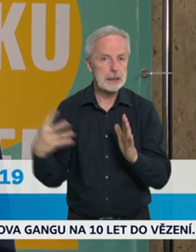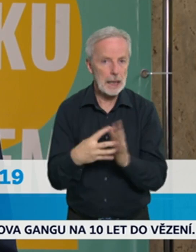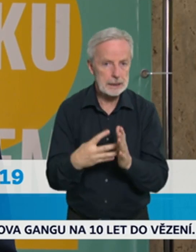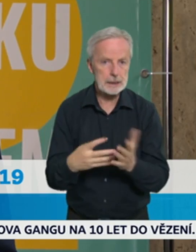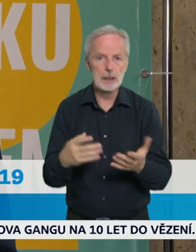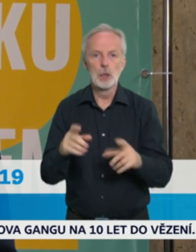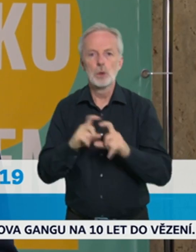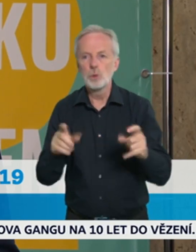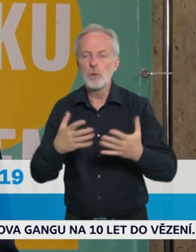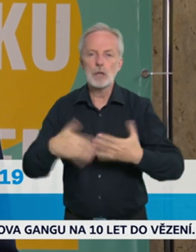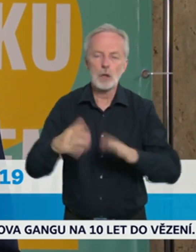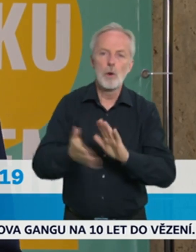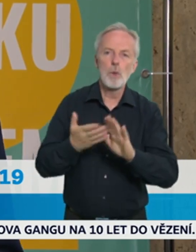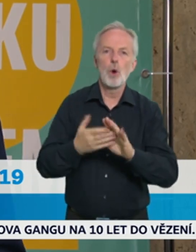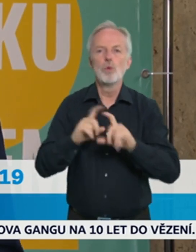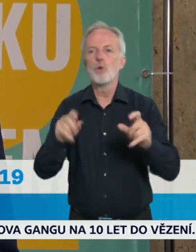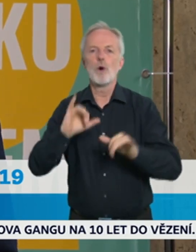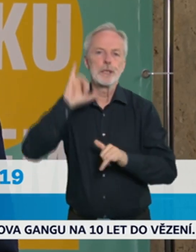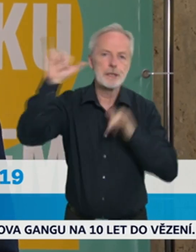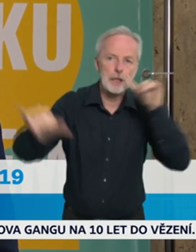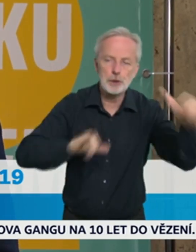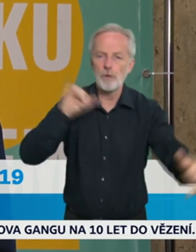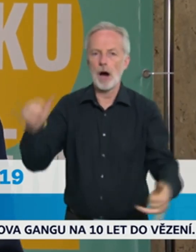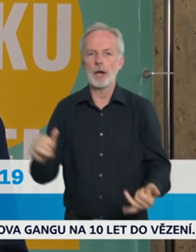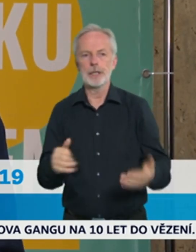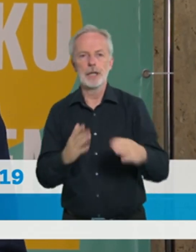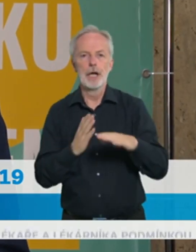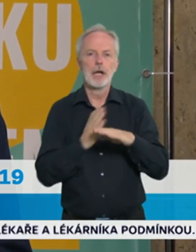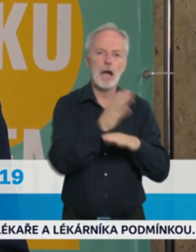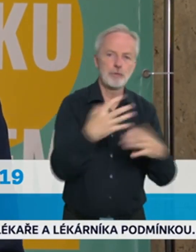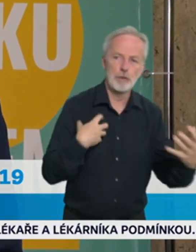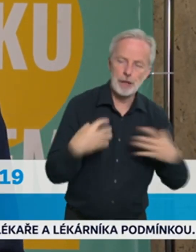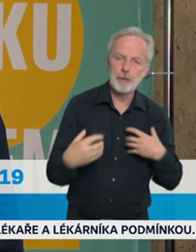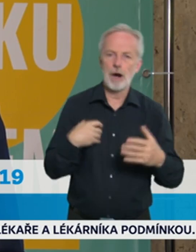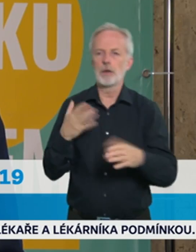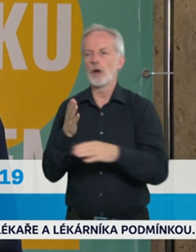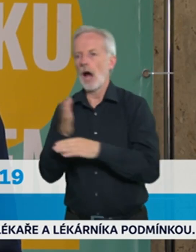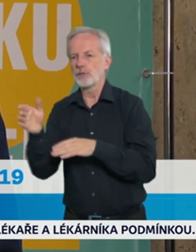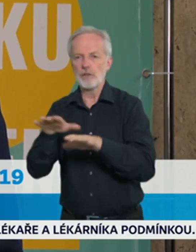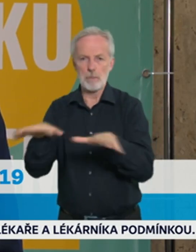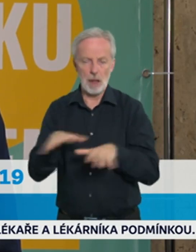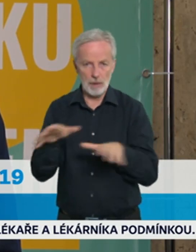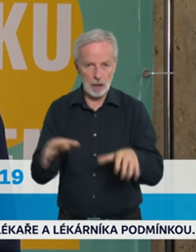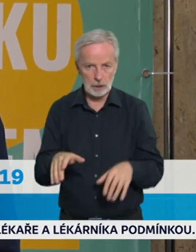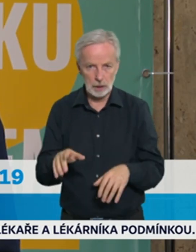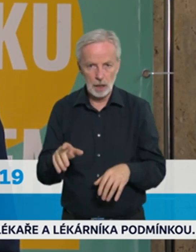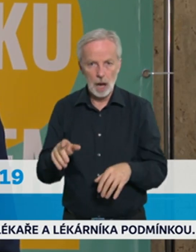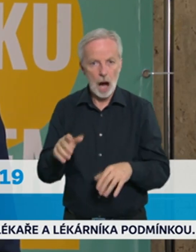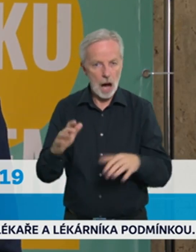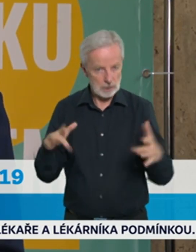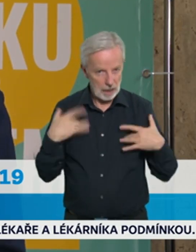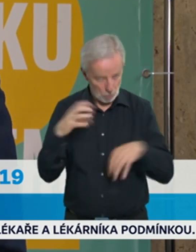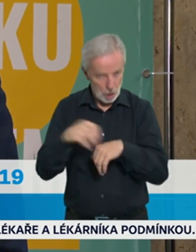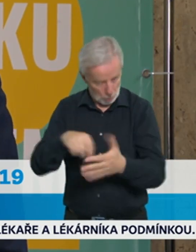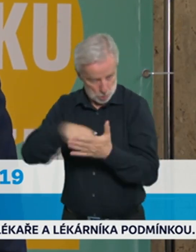cestování a pro nějaké další služby hrazeny z veřejného zdravotního pojištění. to zhruba 2 miliardy korun měsíčně, které jsou na